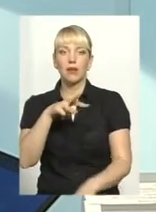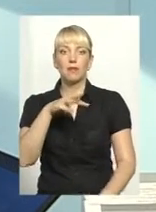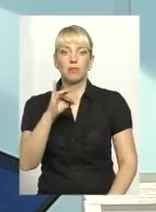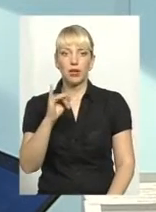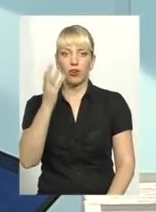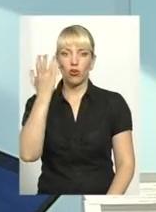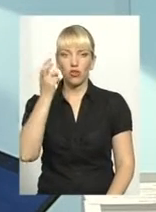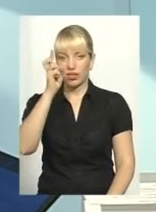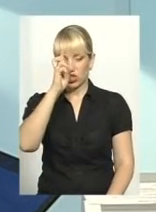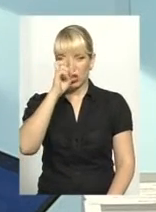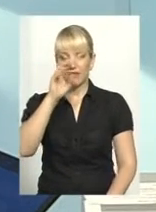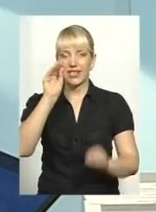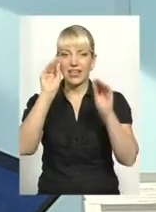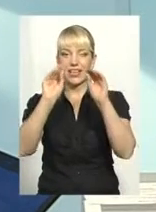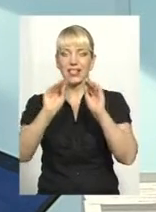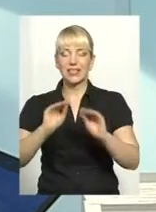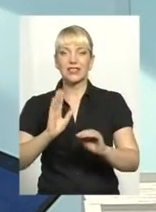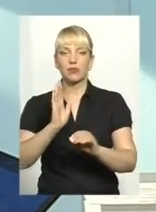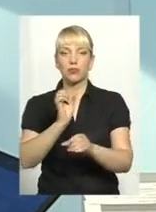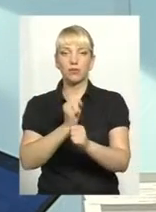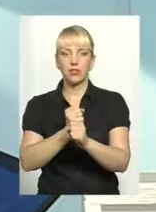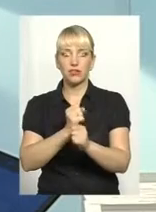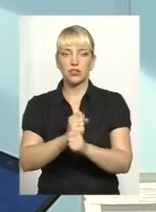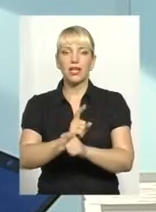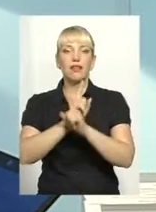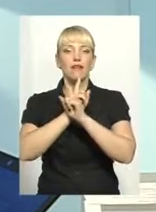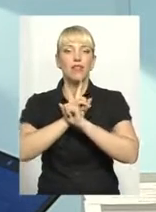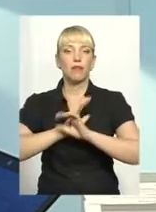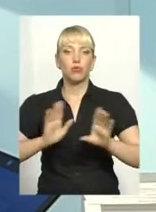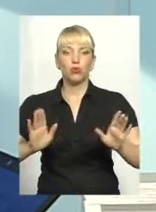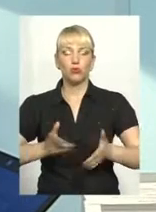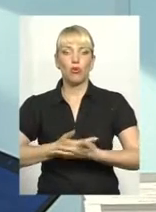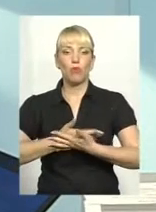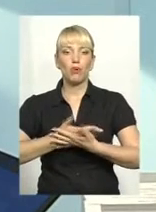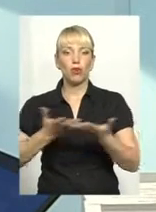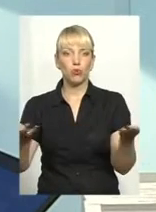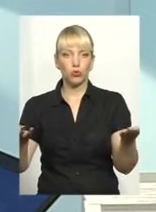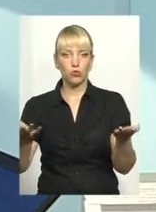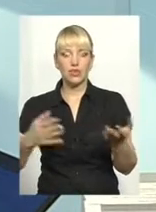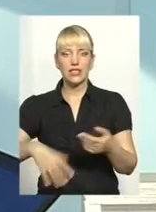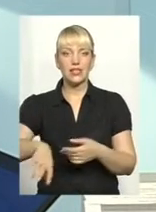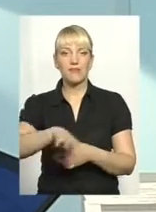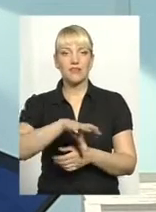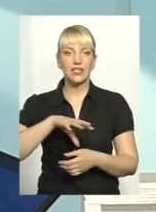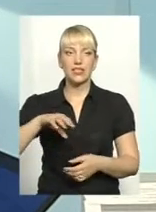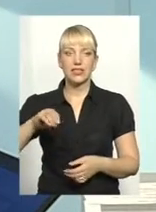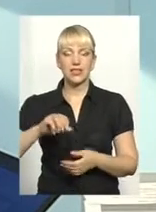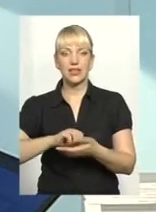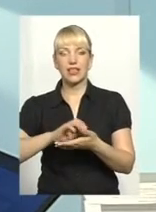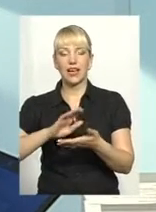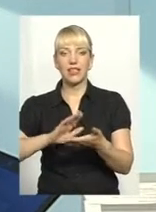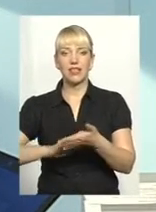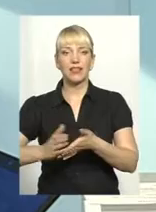реєстр запрацює. І не будуть оприлюднюватися всі дані,